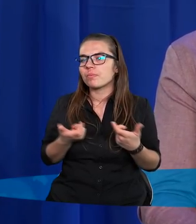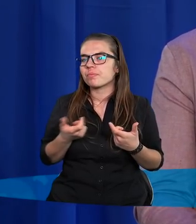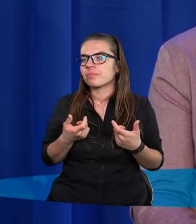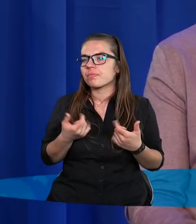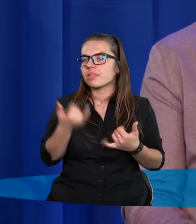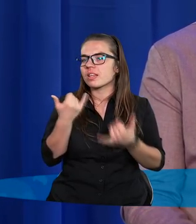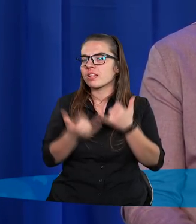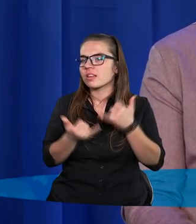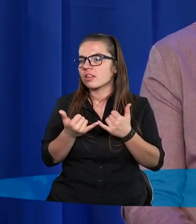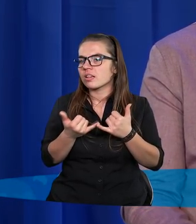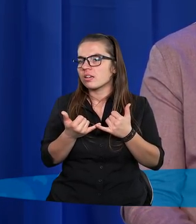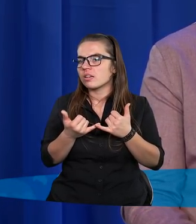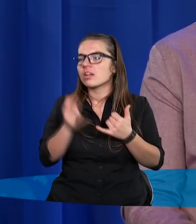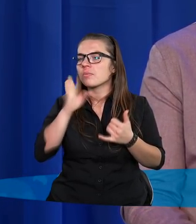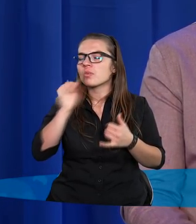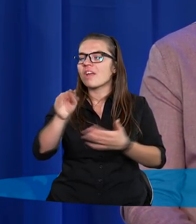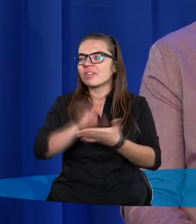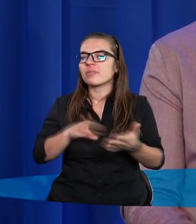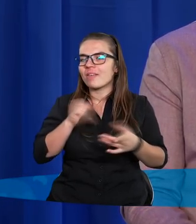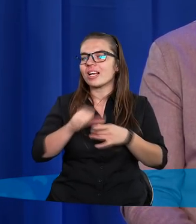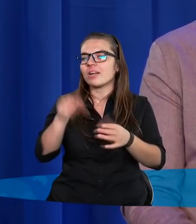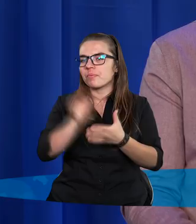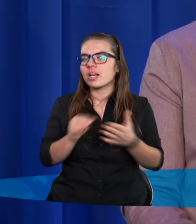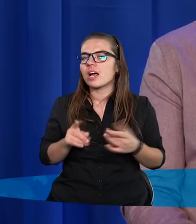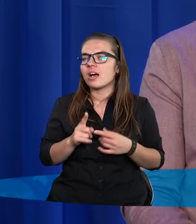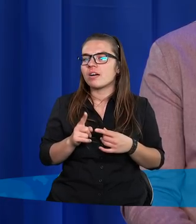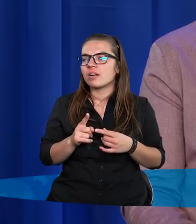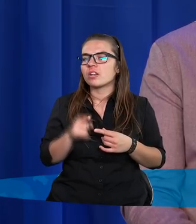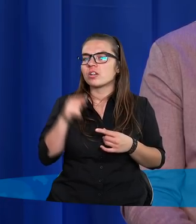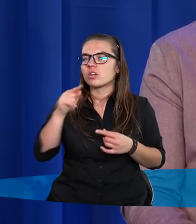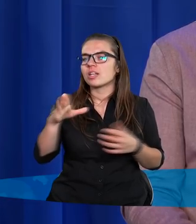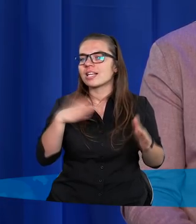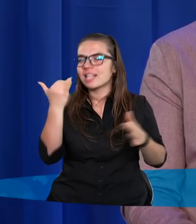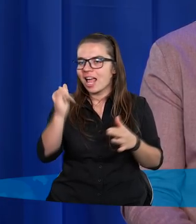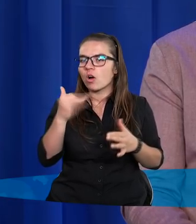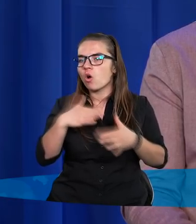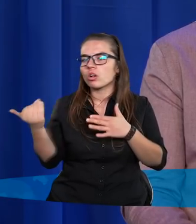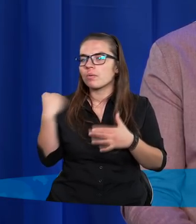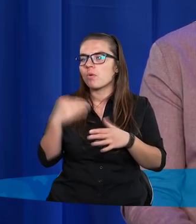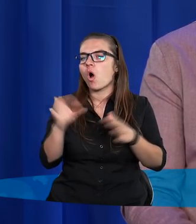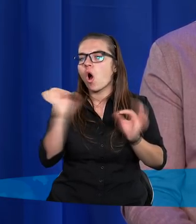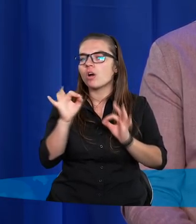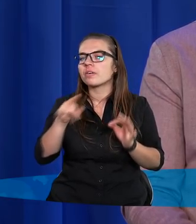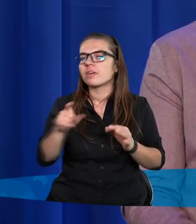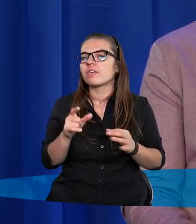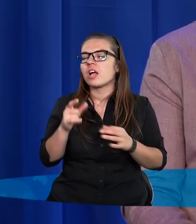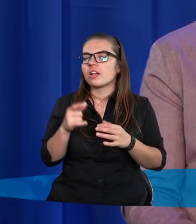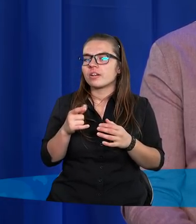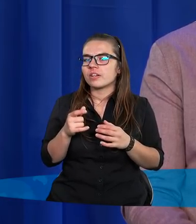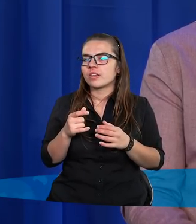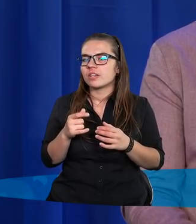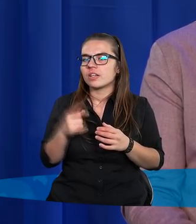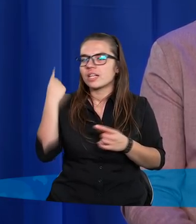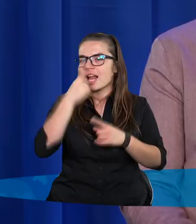Mamy zresztą mało informacji w Piśmie Świętym na ten temat, ale czy to było z Jego strony okrutne, że stworzył ludzkość, wiedząc, że ona upadnie?